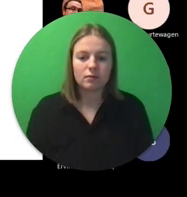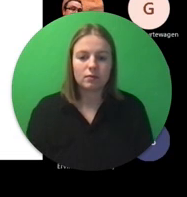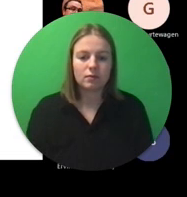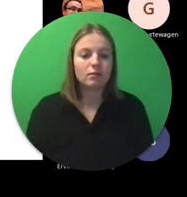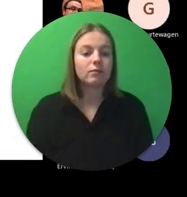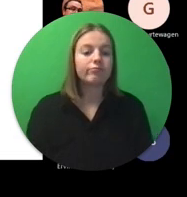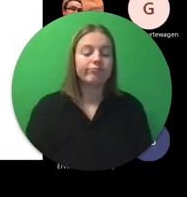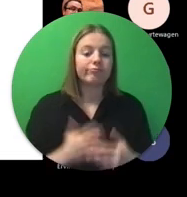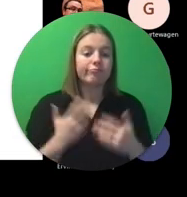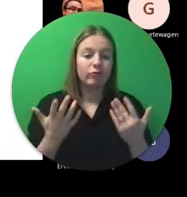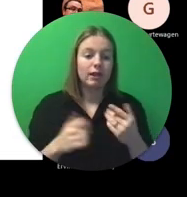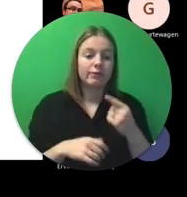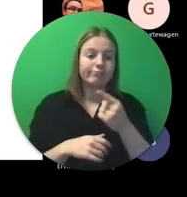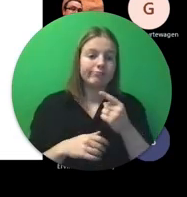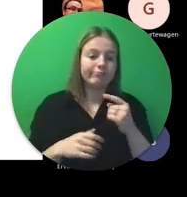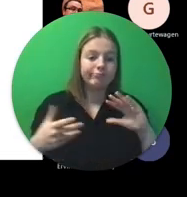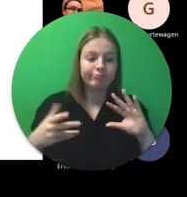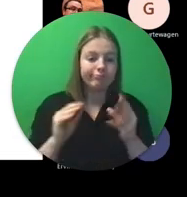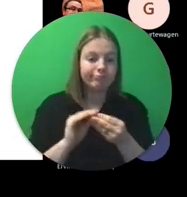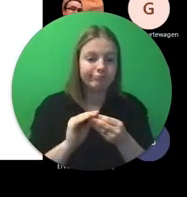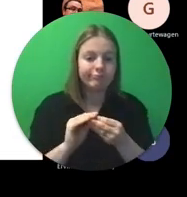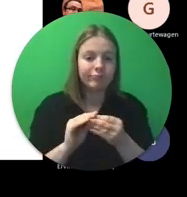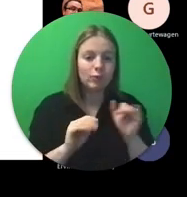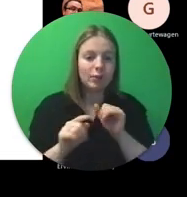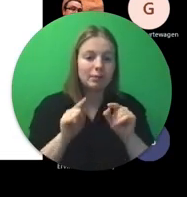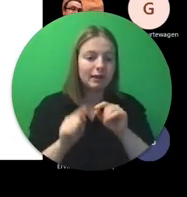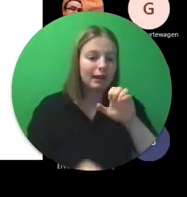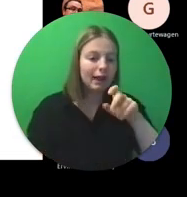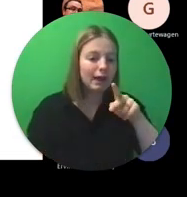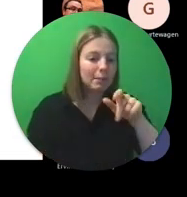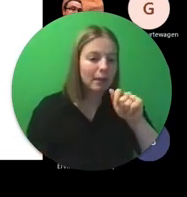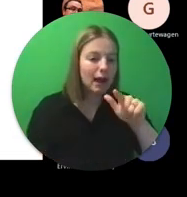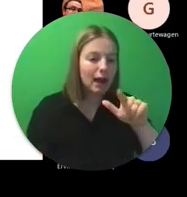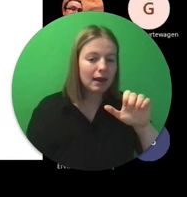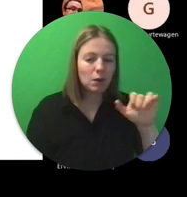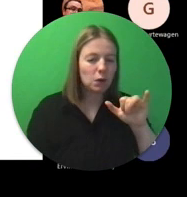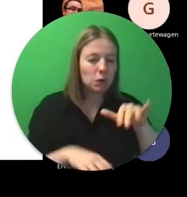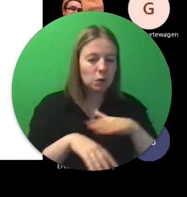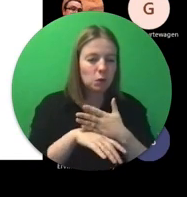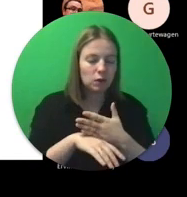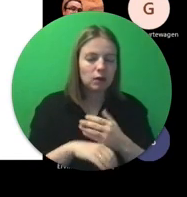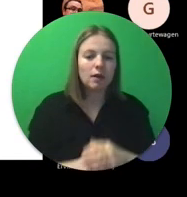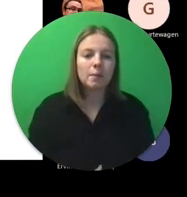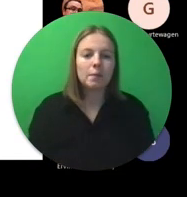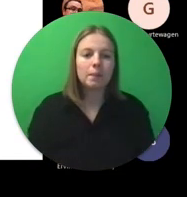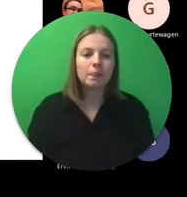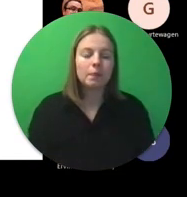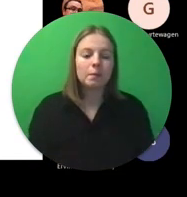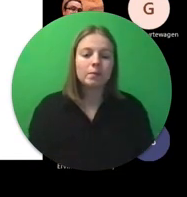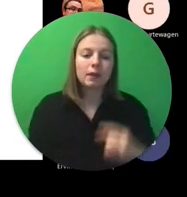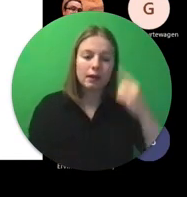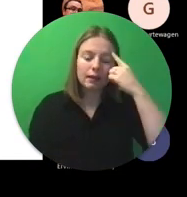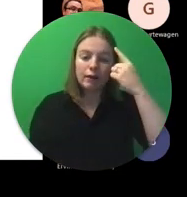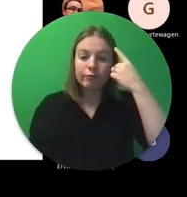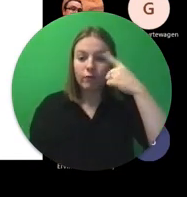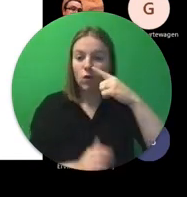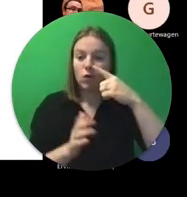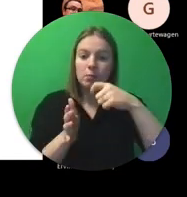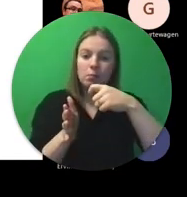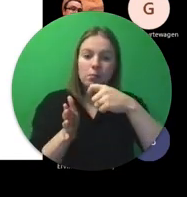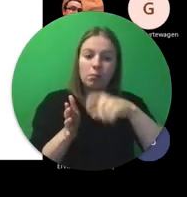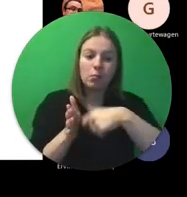Zo, dus dat was een notenop wat Ipalae doet. En ik denk zeker voor projecten die